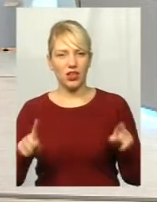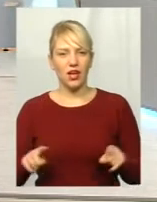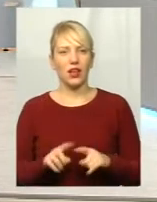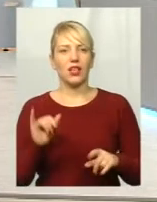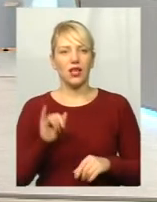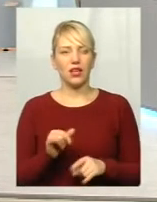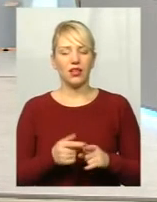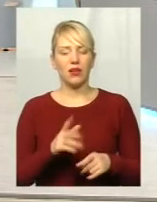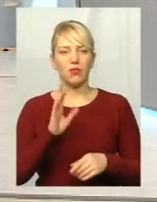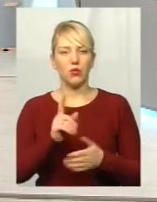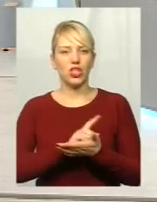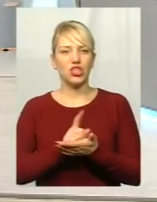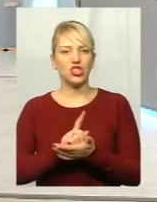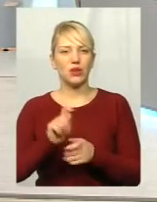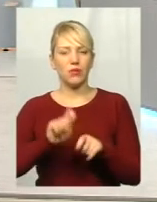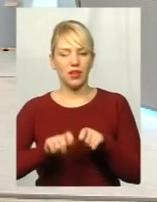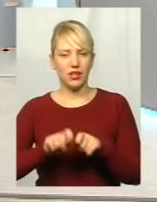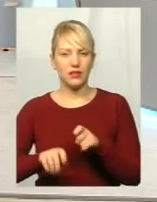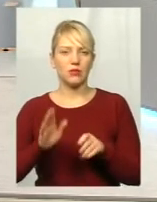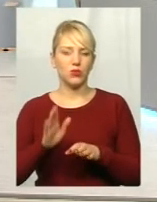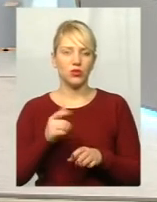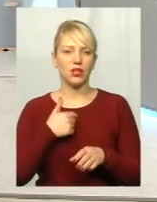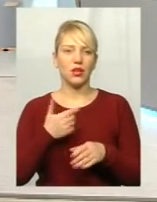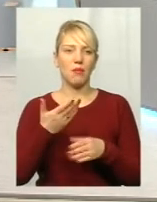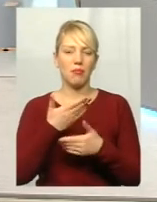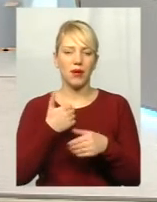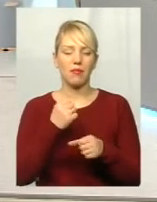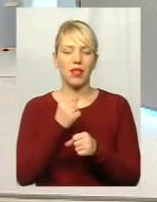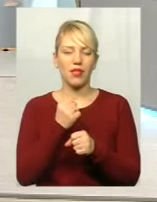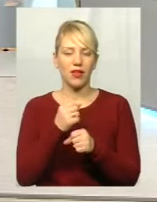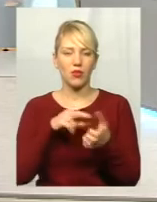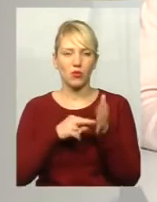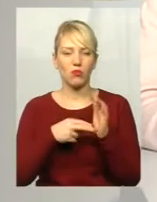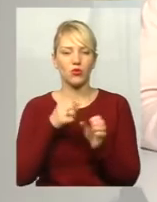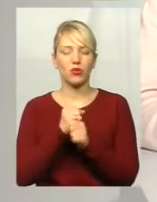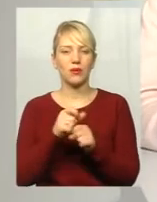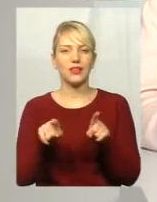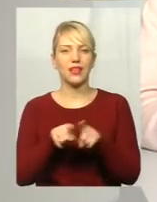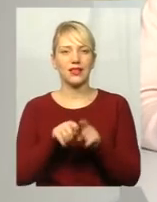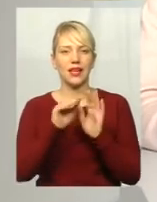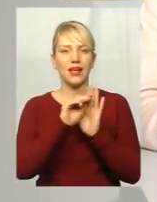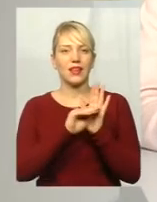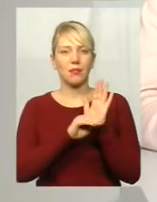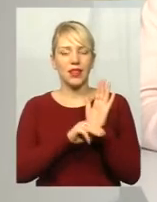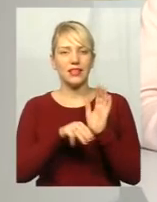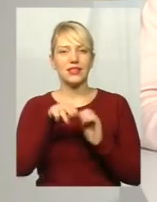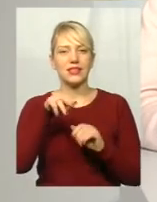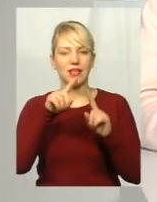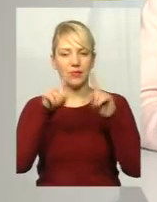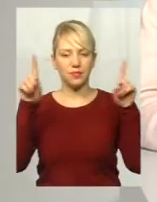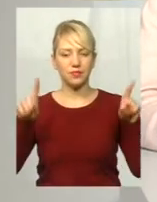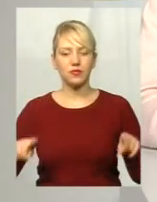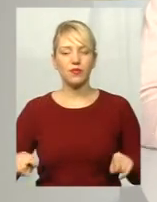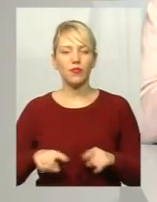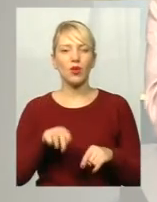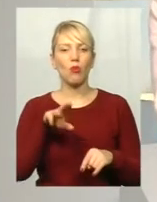остаточних графік рухів автобусів, ми також плануємо такі таблички зробити і по автобусу. Чому і досі GPS-навігація не працює?